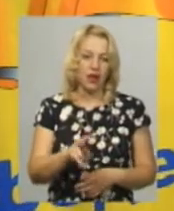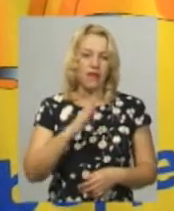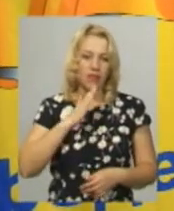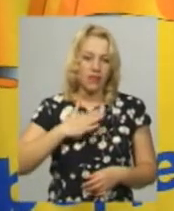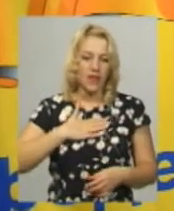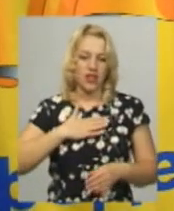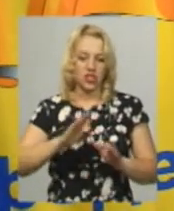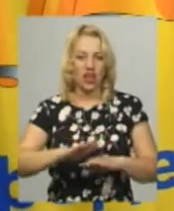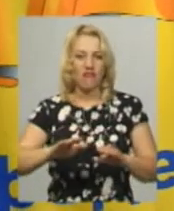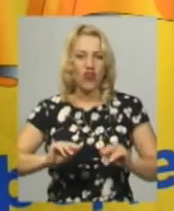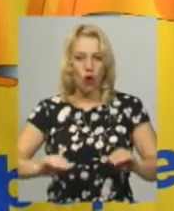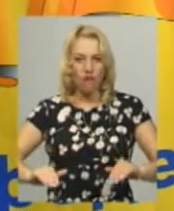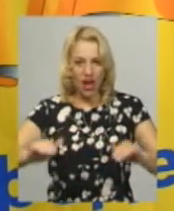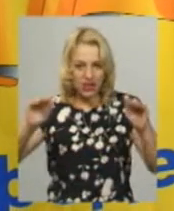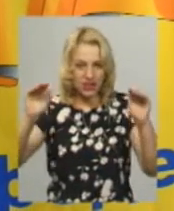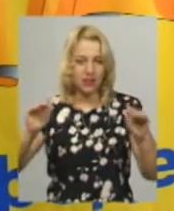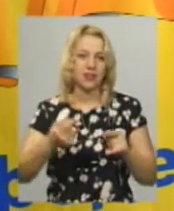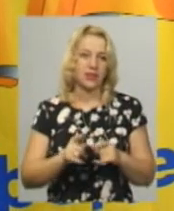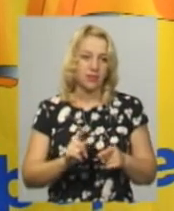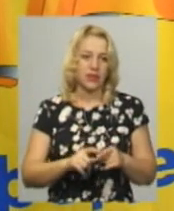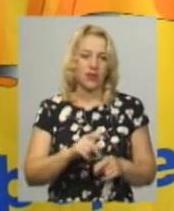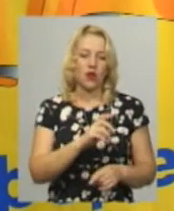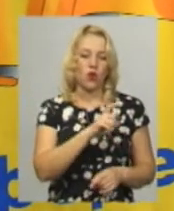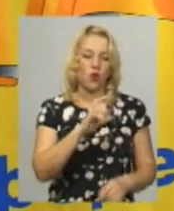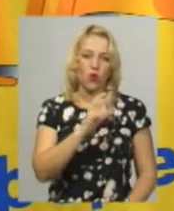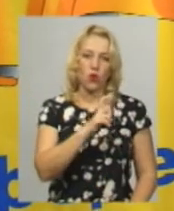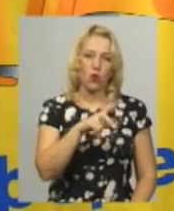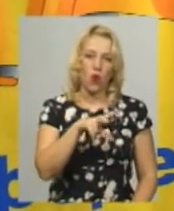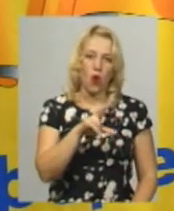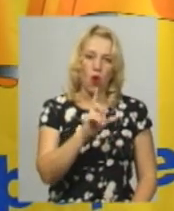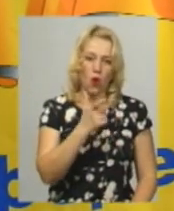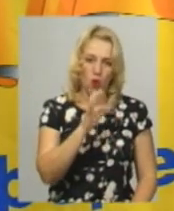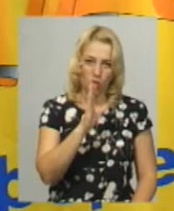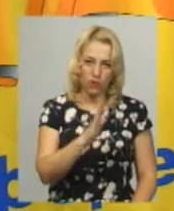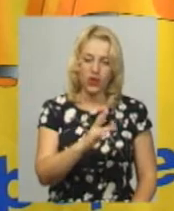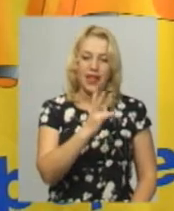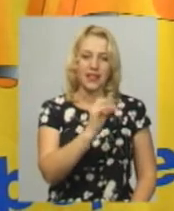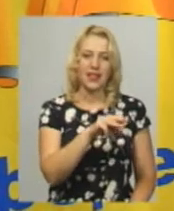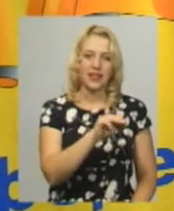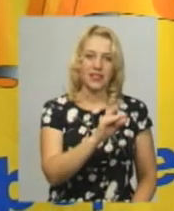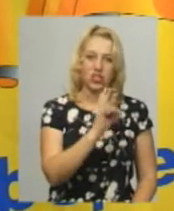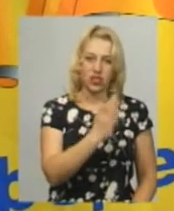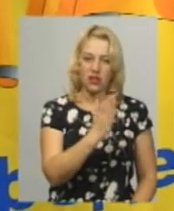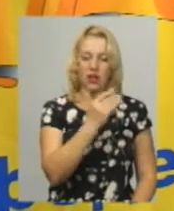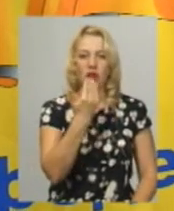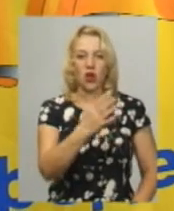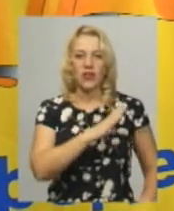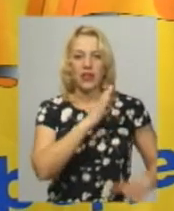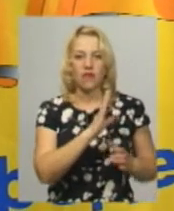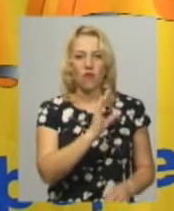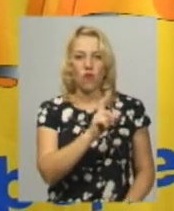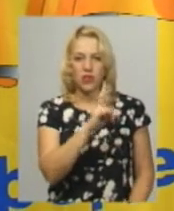вихованця нашої області, це Олексій Хохльов з Нетішина, тренер його Возний Володимир.